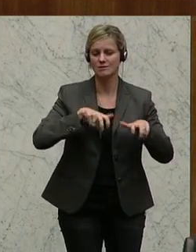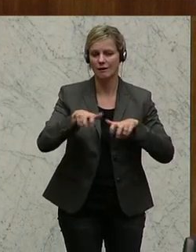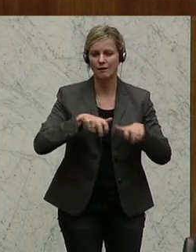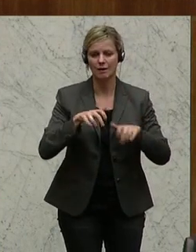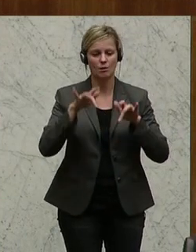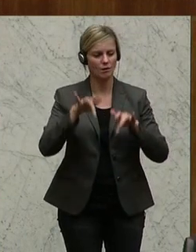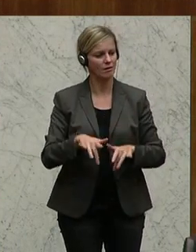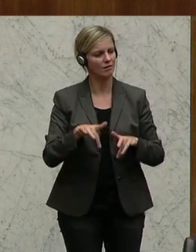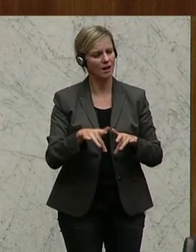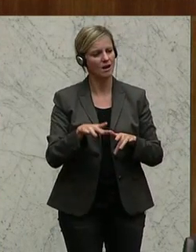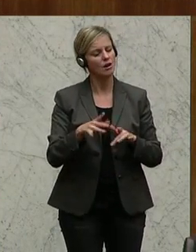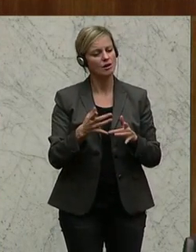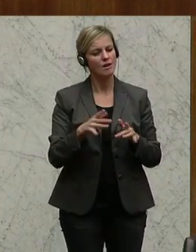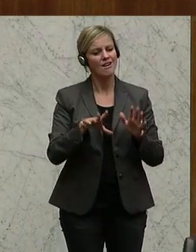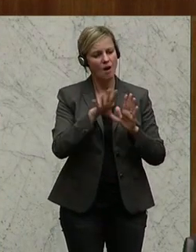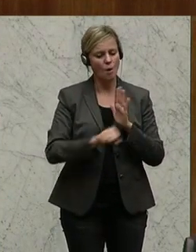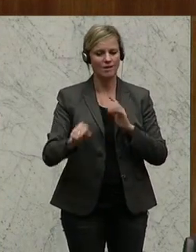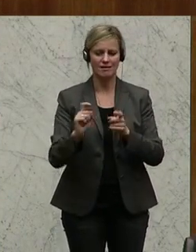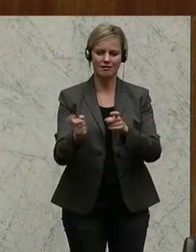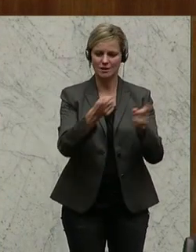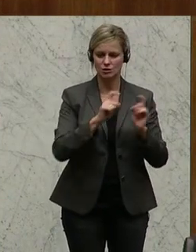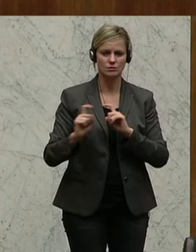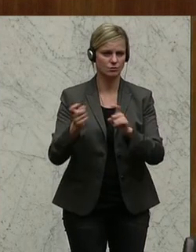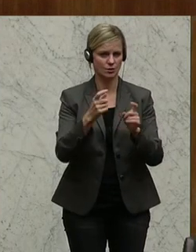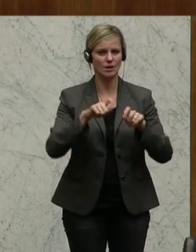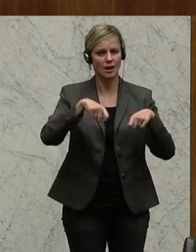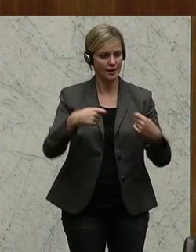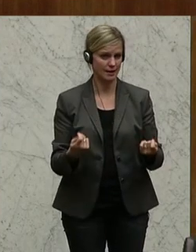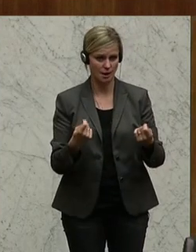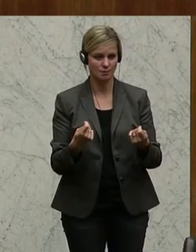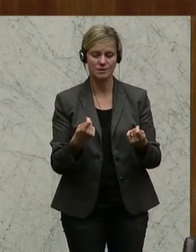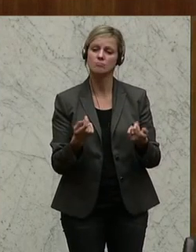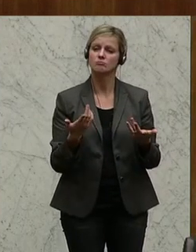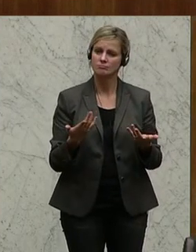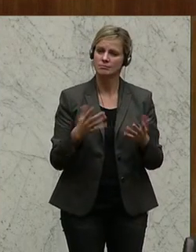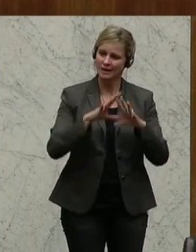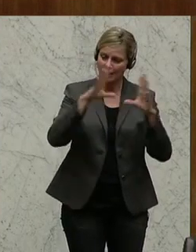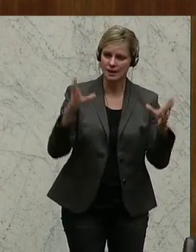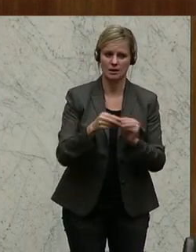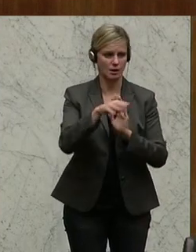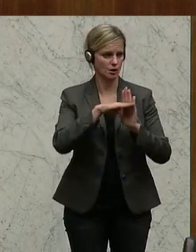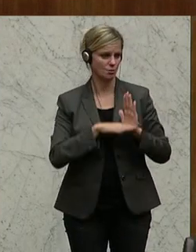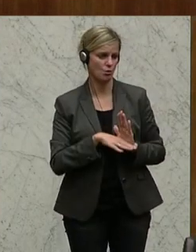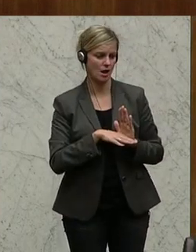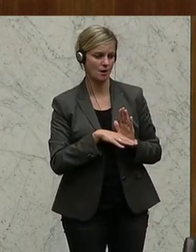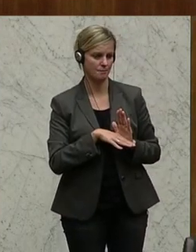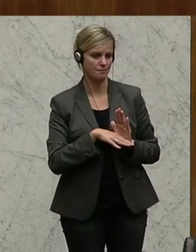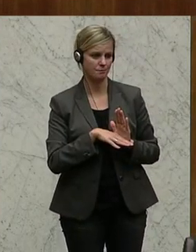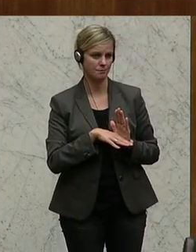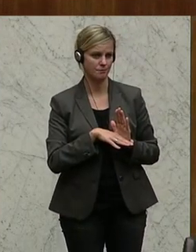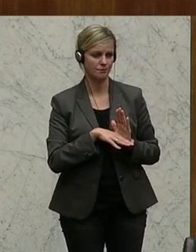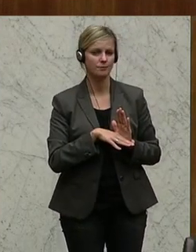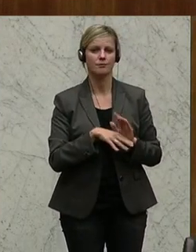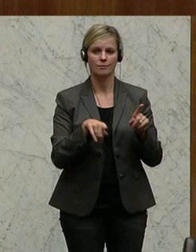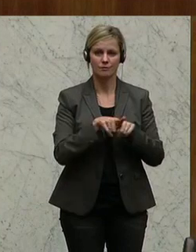einer Online-Diskussion auf www.digitalroadmap.gv.at ein umfassendes und ganzheitliches Programm. Und hier wurden neben der